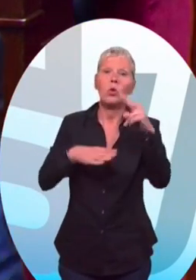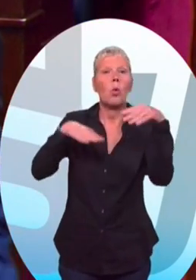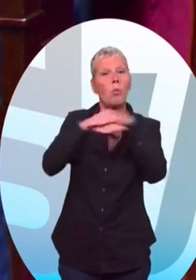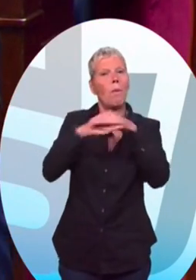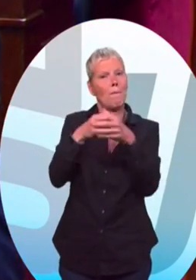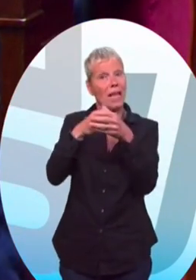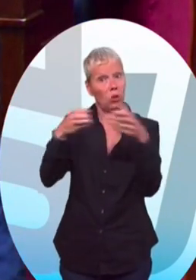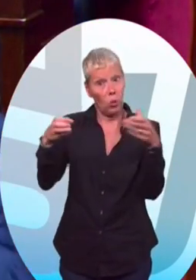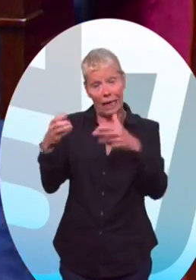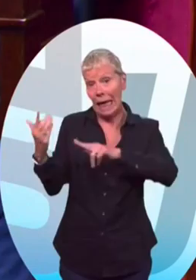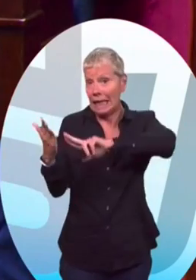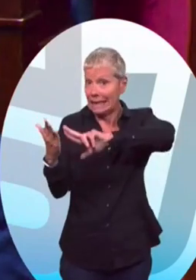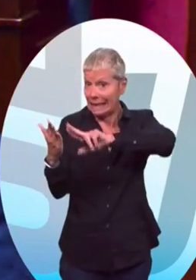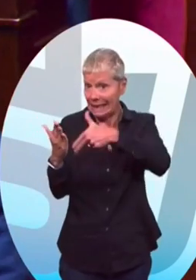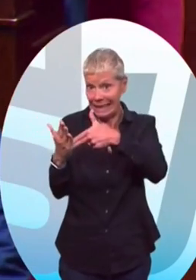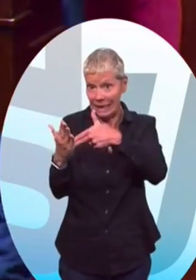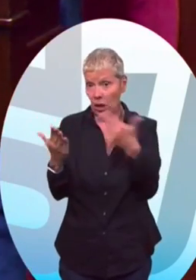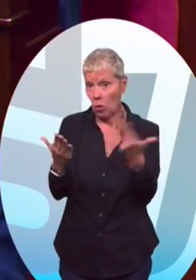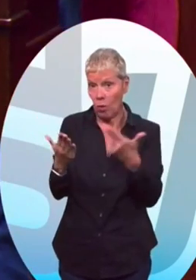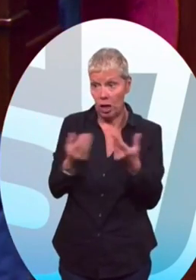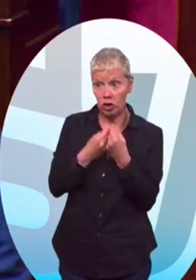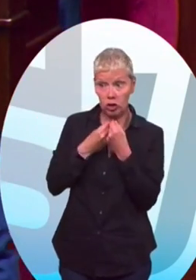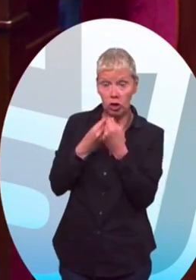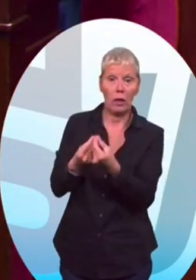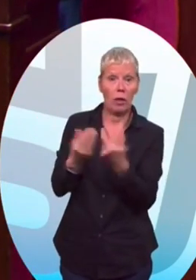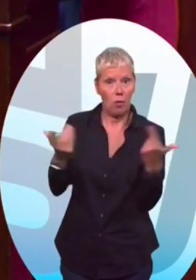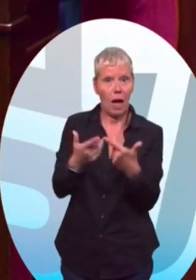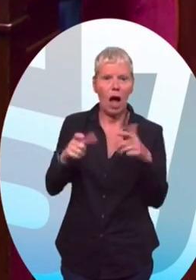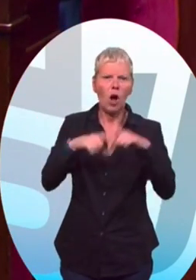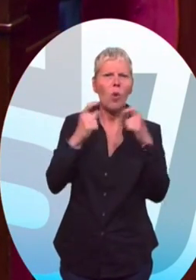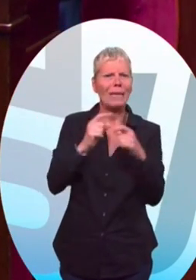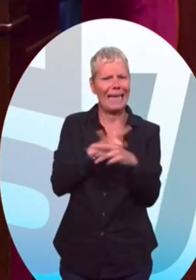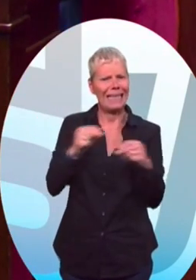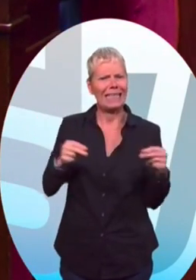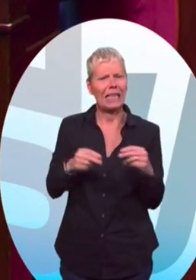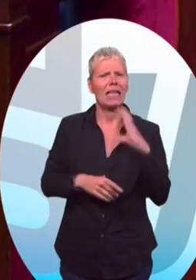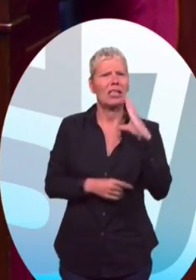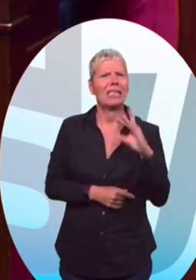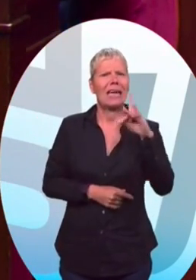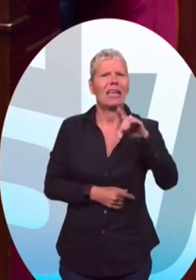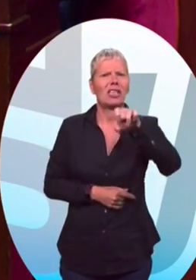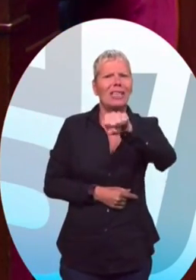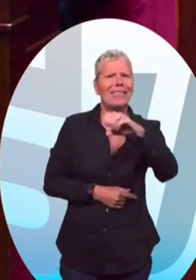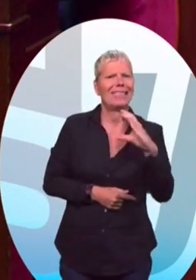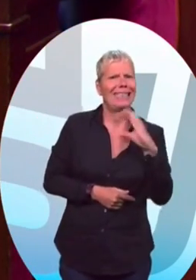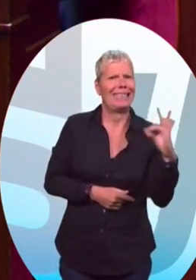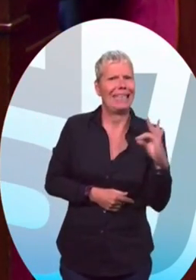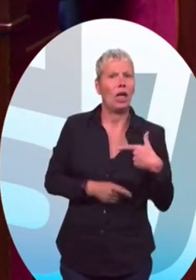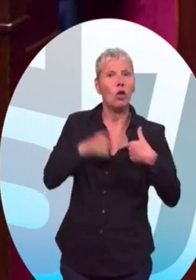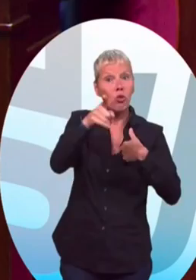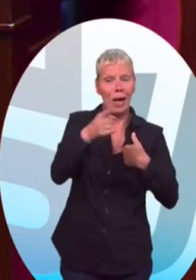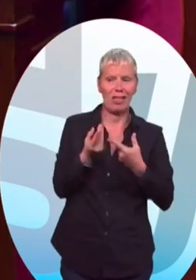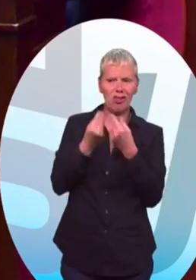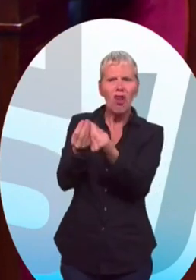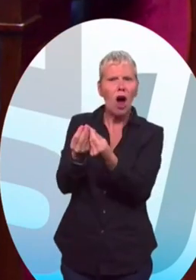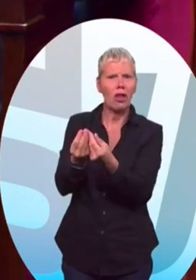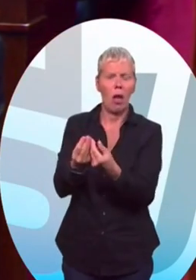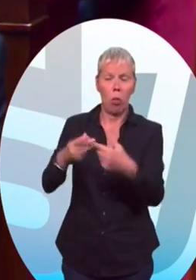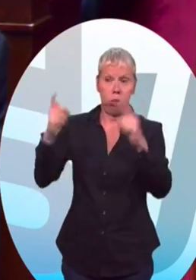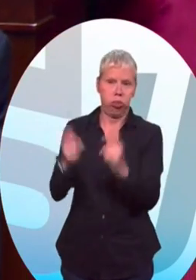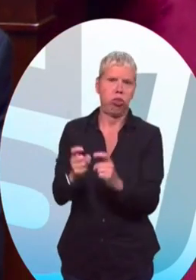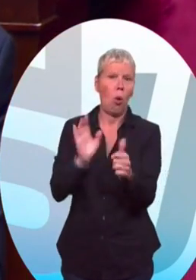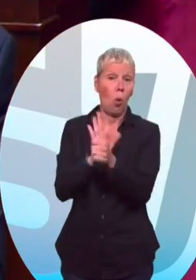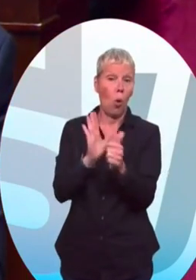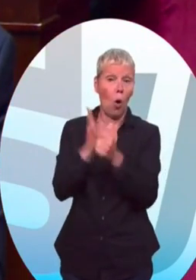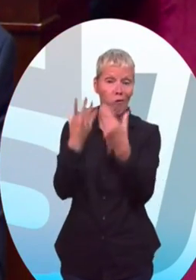a signé l'affaiblissement du rôle des comités d'hygiène et de sécurité dans les entreprises, l'affaiblissement du rôle de